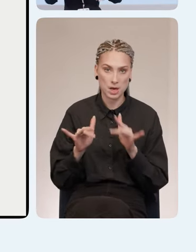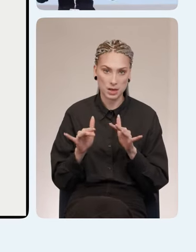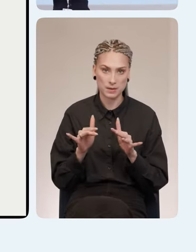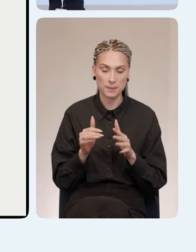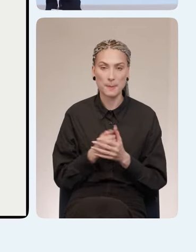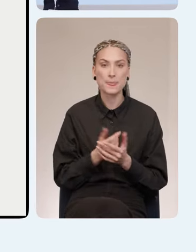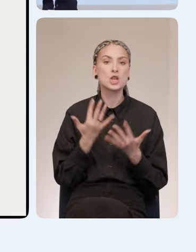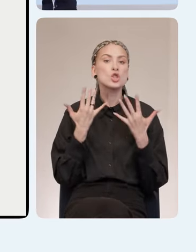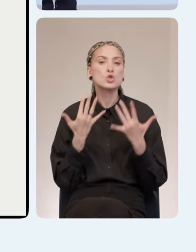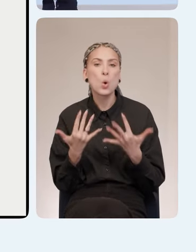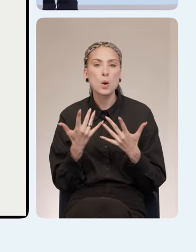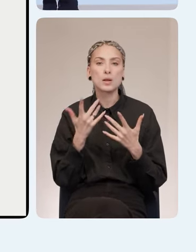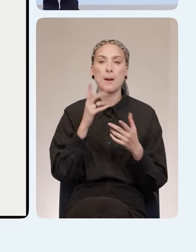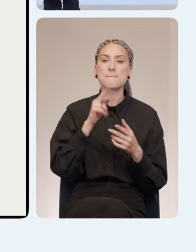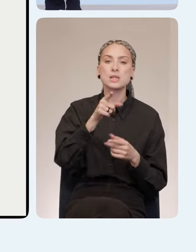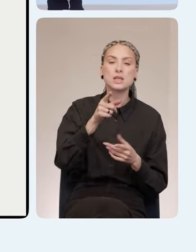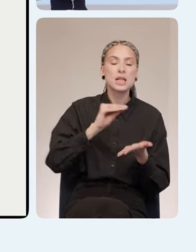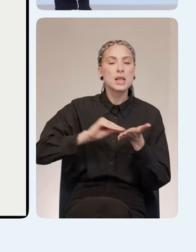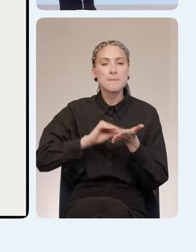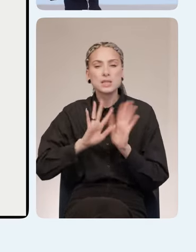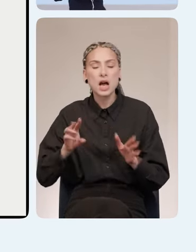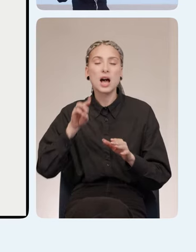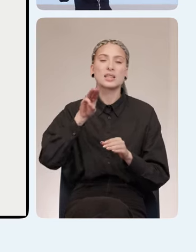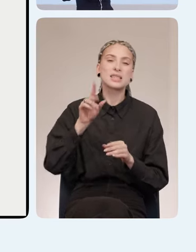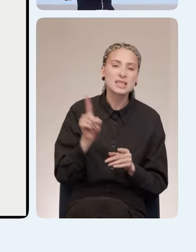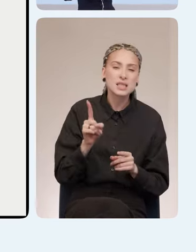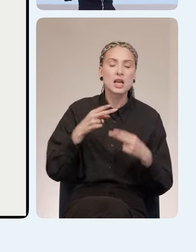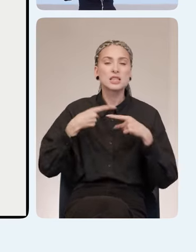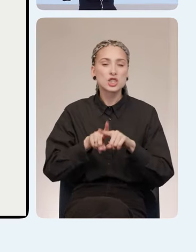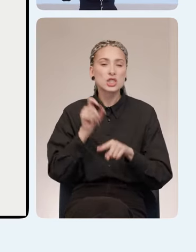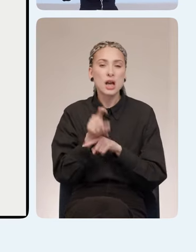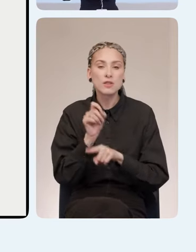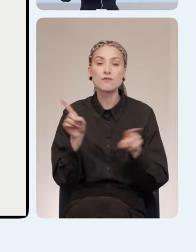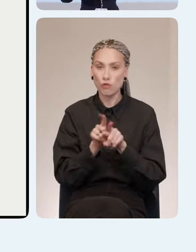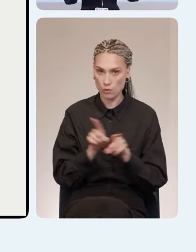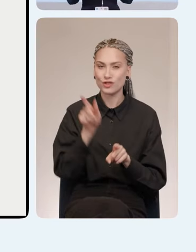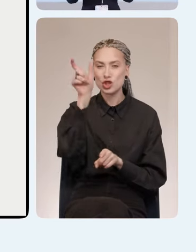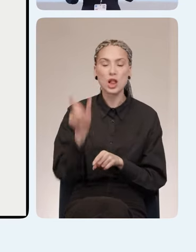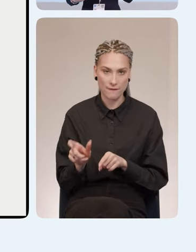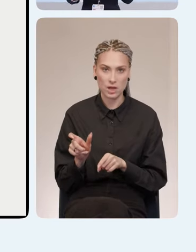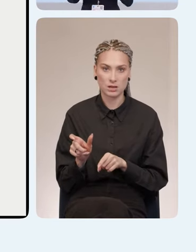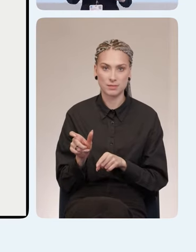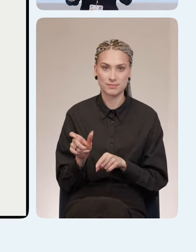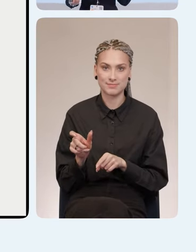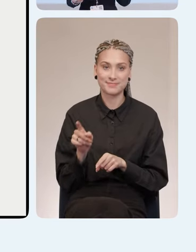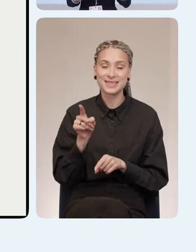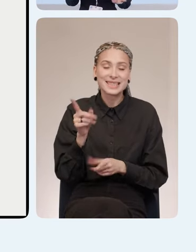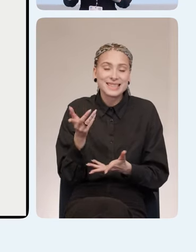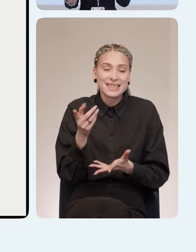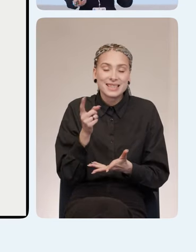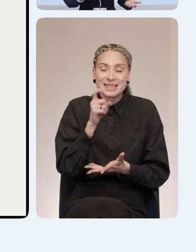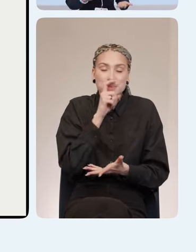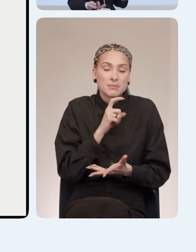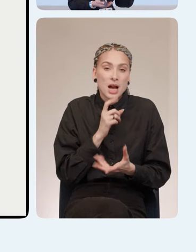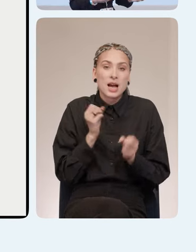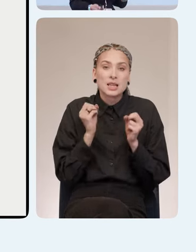сколько бы брифов вы не писали, ТЗ и так далее, все равно человек, который не понимает, а